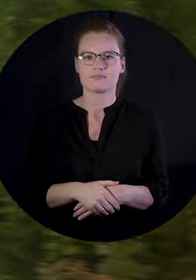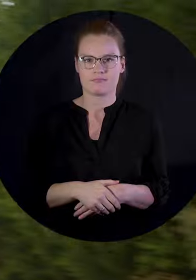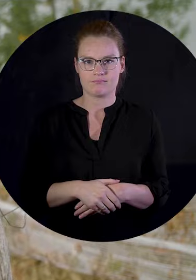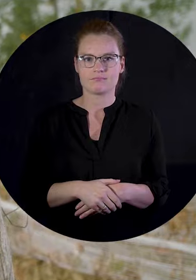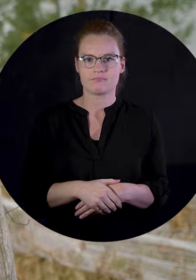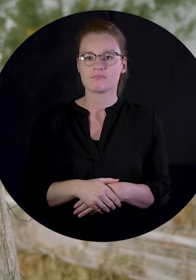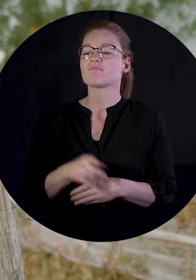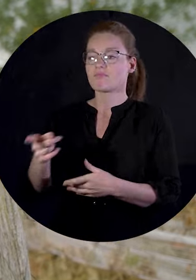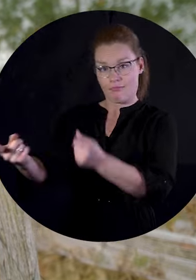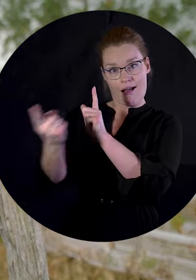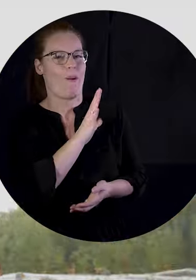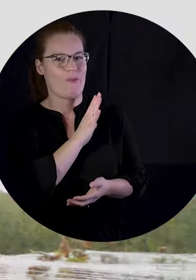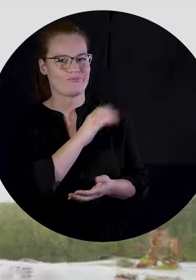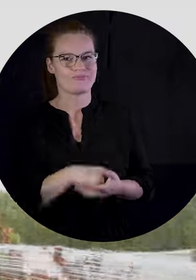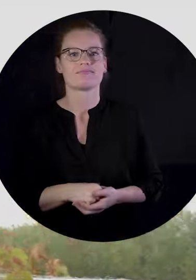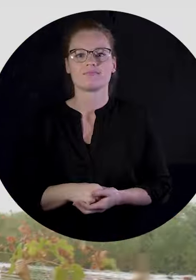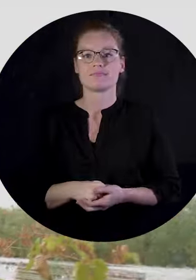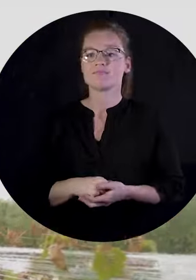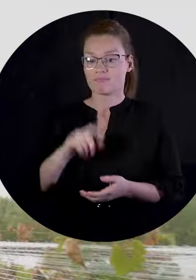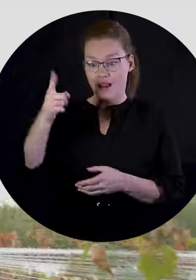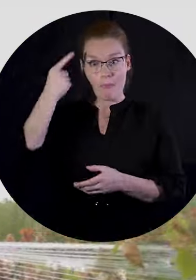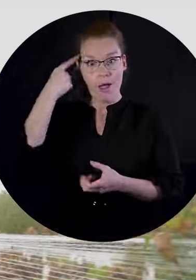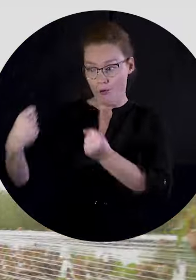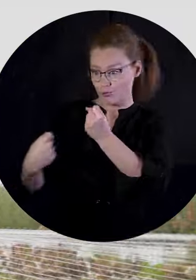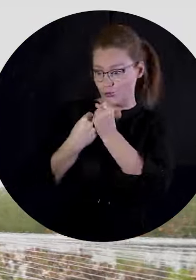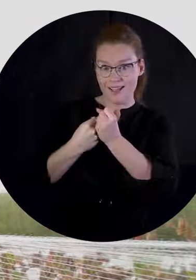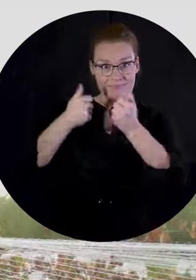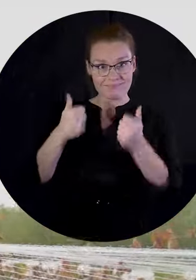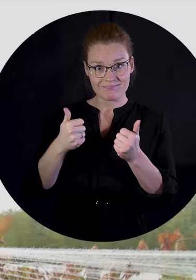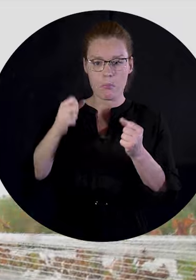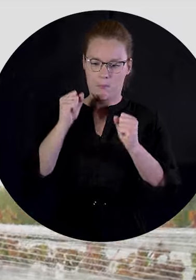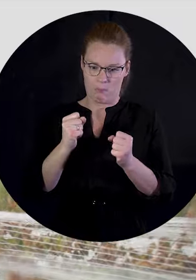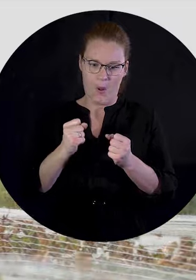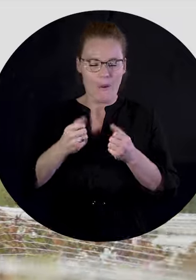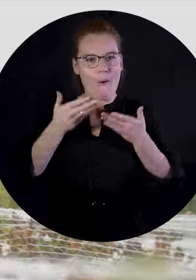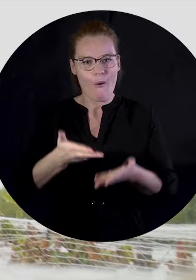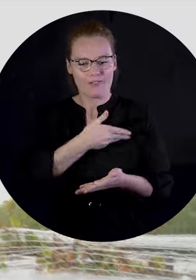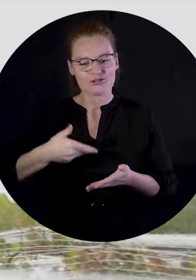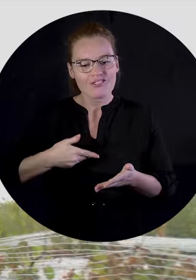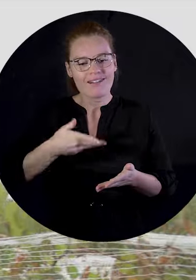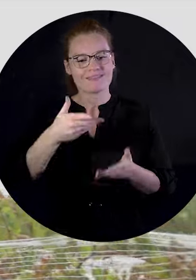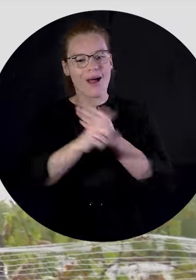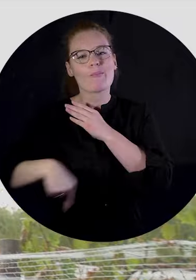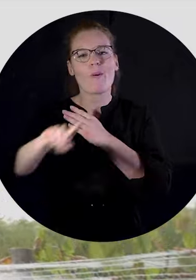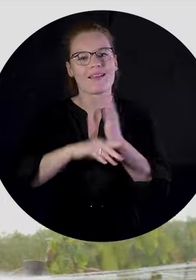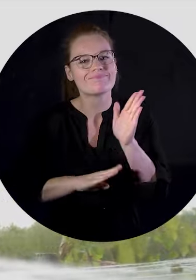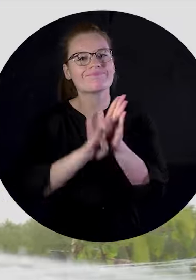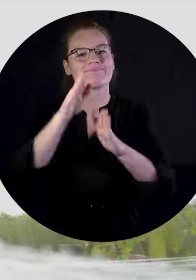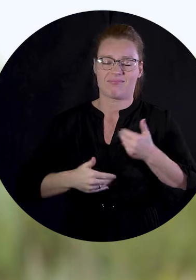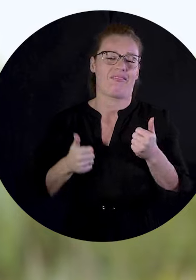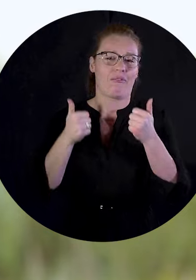fonctionner à son plein potentiel. En étant si bien soutenue, les employeurs permettent à leurs employés de progresser dans leur vie